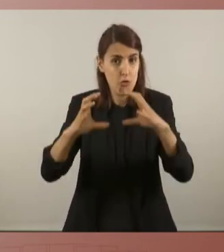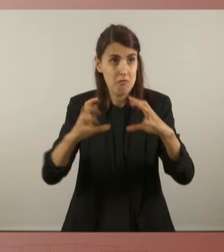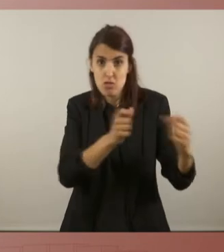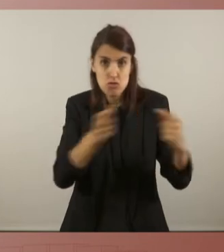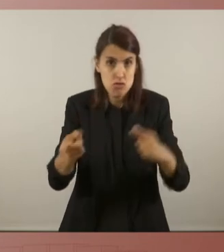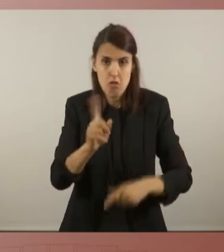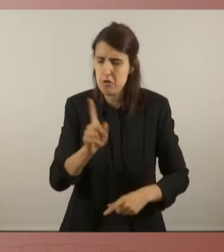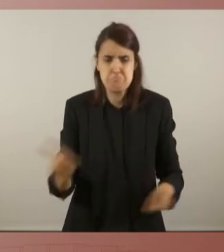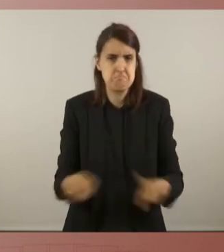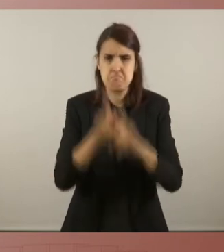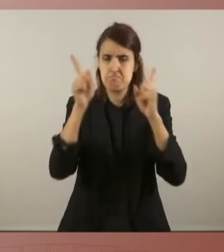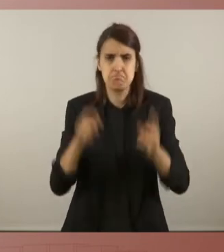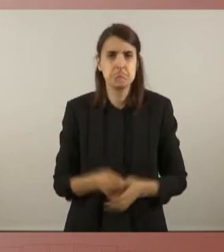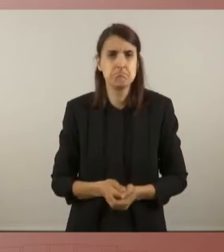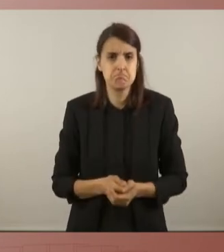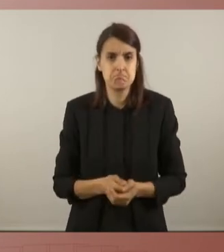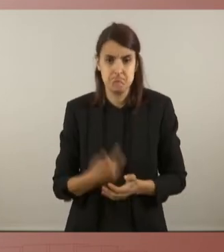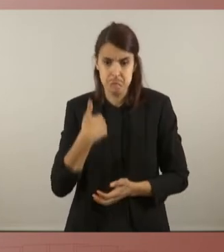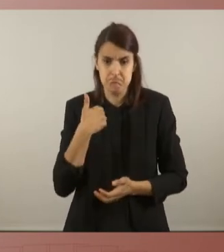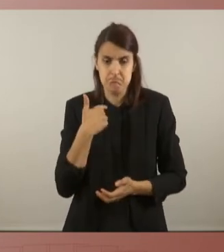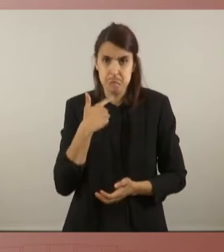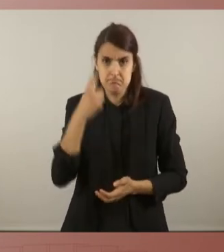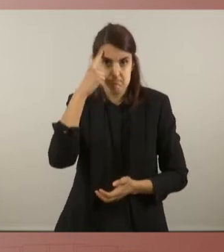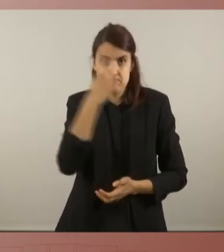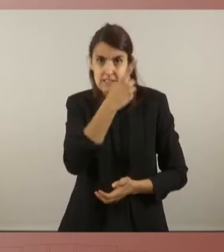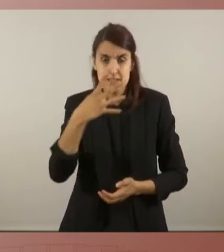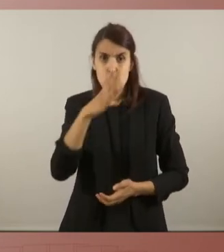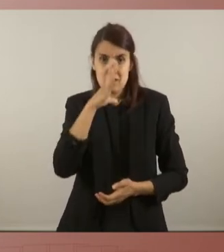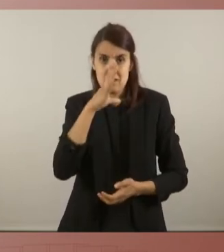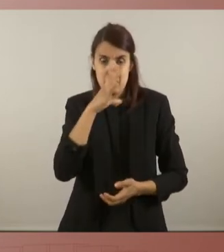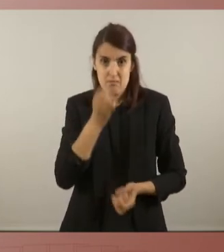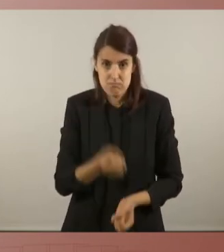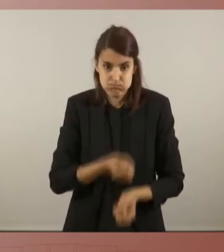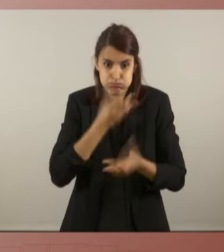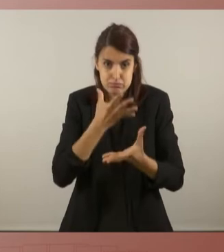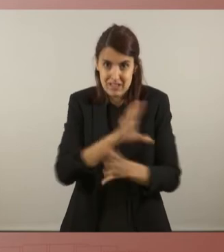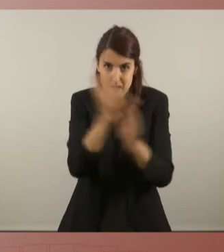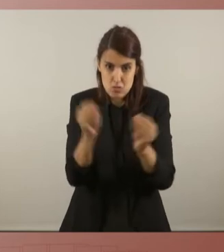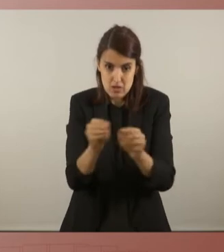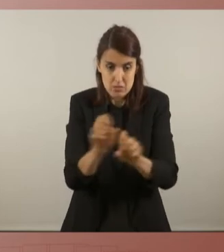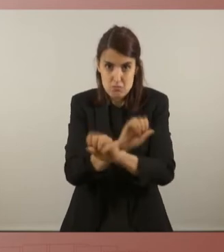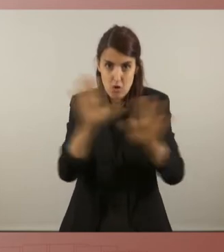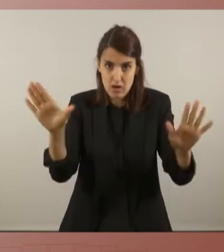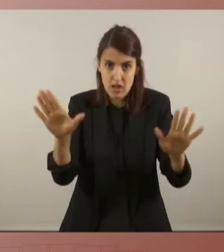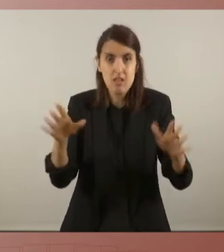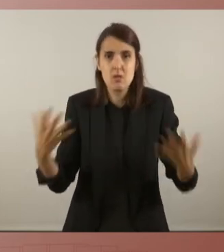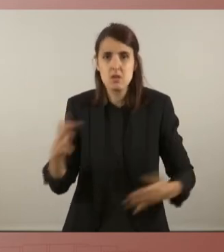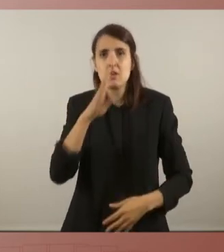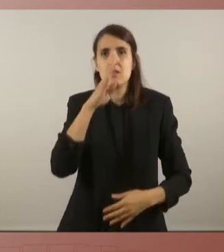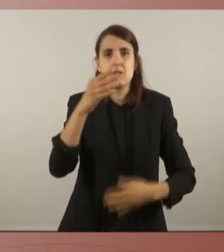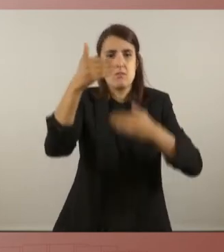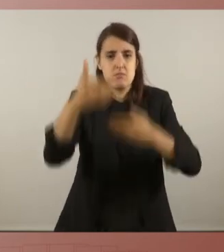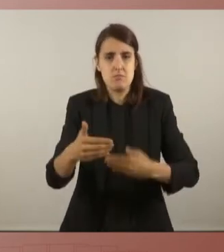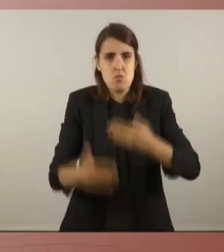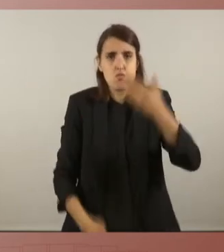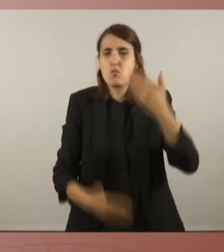com a conseqüència d'aquest missatge clar, d'aquest mandat clar del 14 de febrer, calia iniciar la legislatura. aquest ha estat el nostre